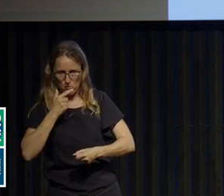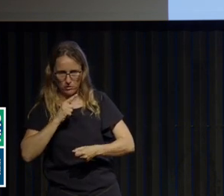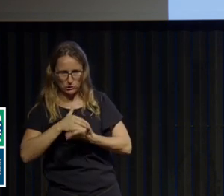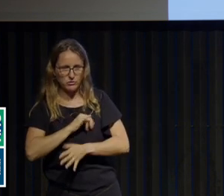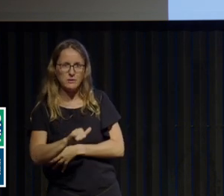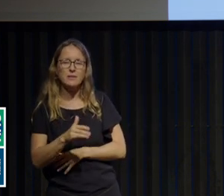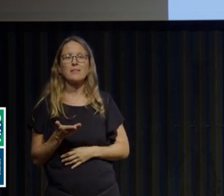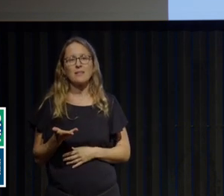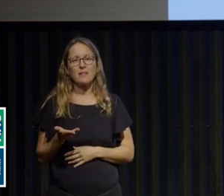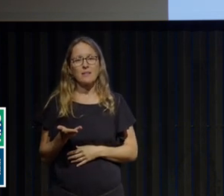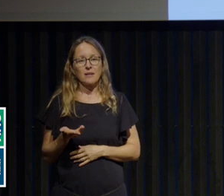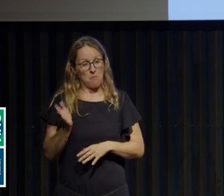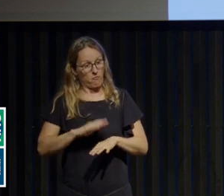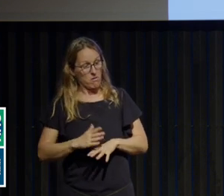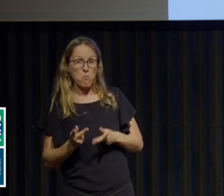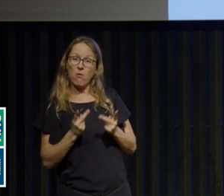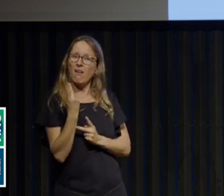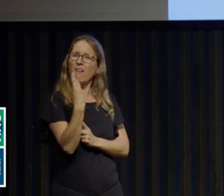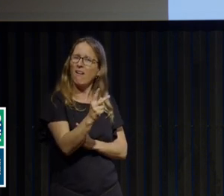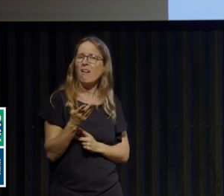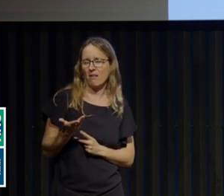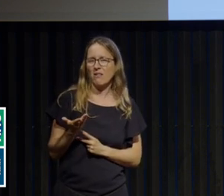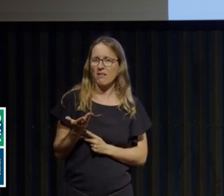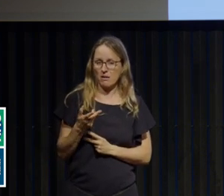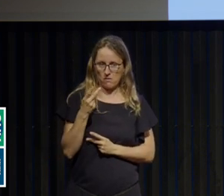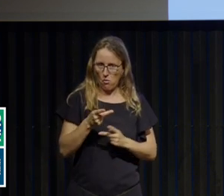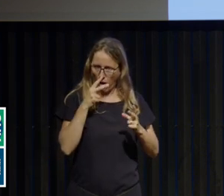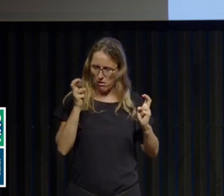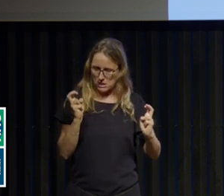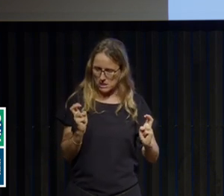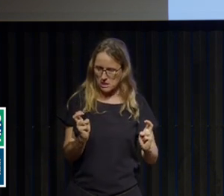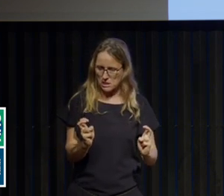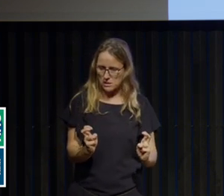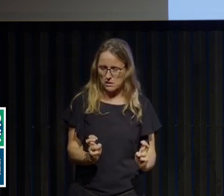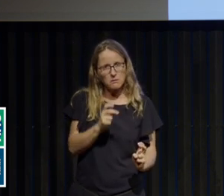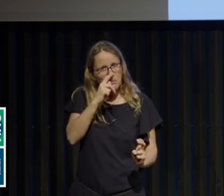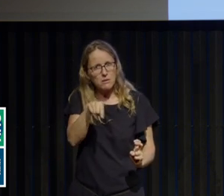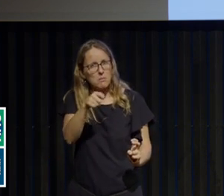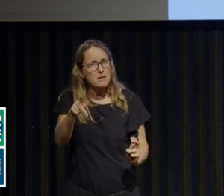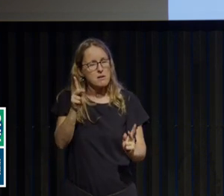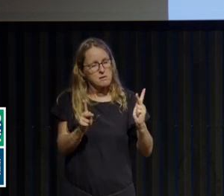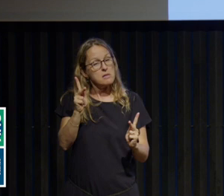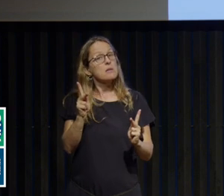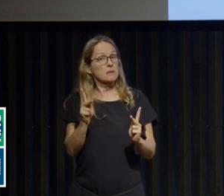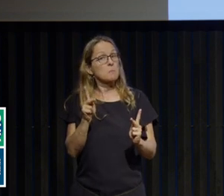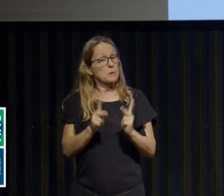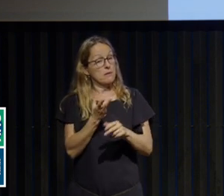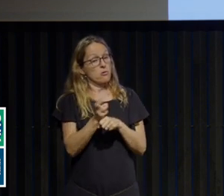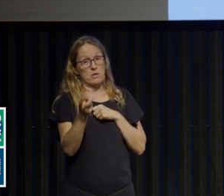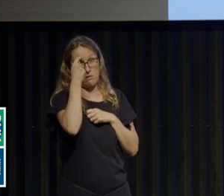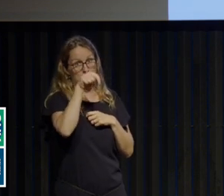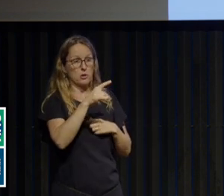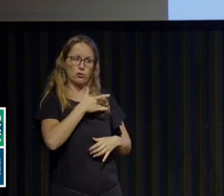Et ça, alors que le poids est déjà devenu très bas, anormalement bas, peut-être même dangereux pour la santé.